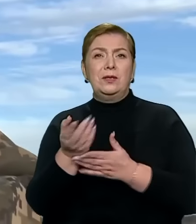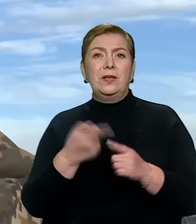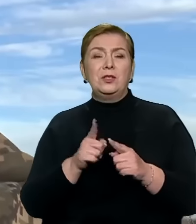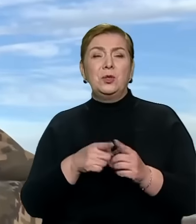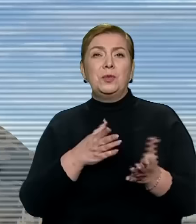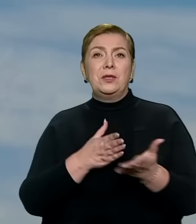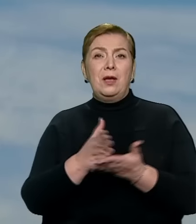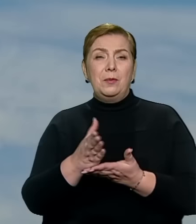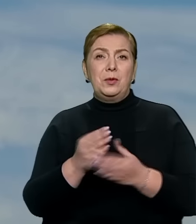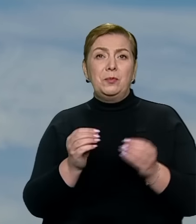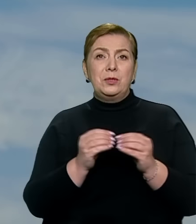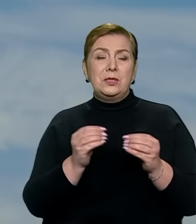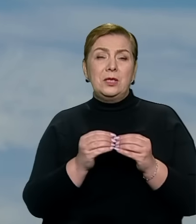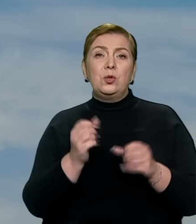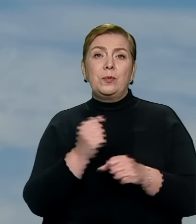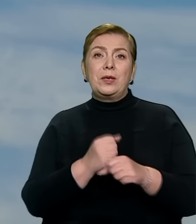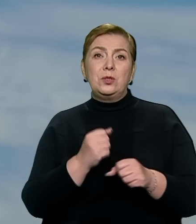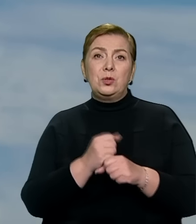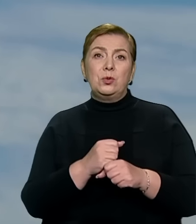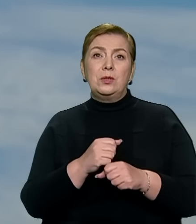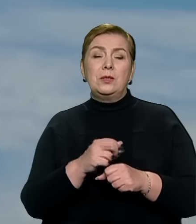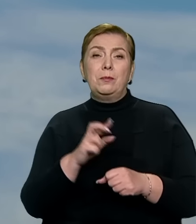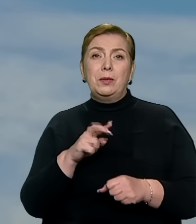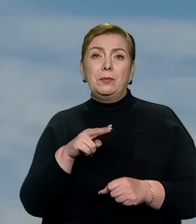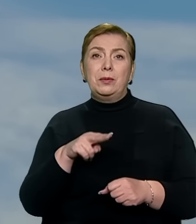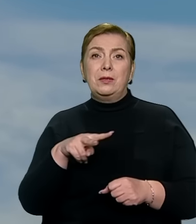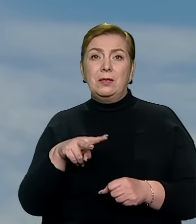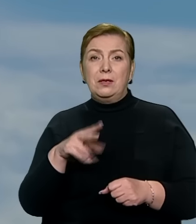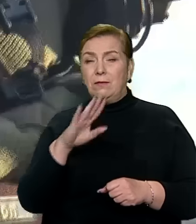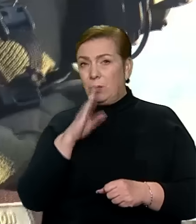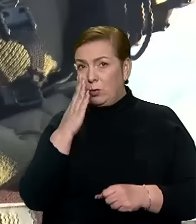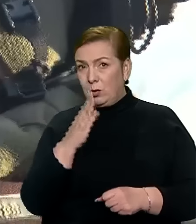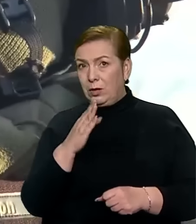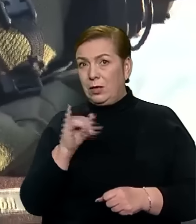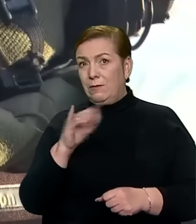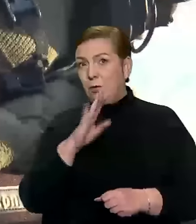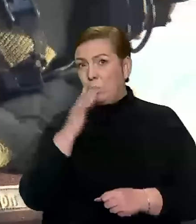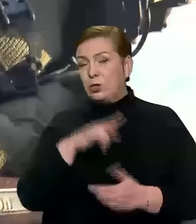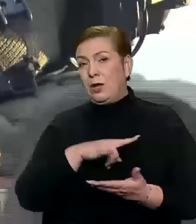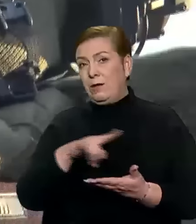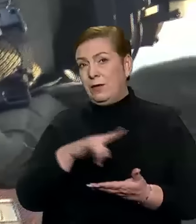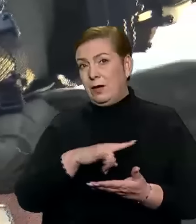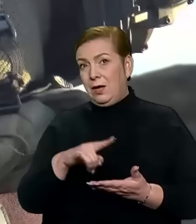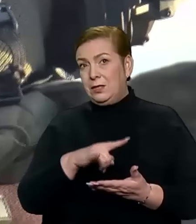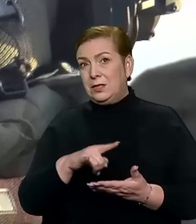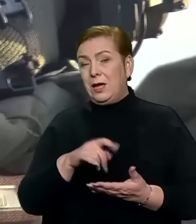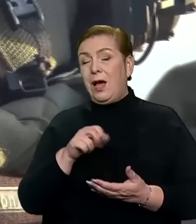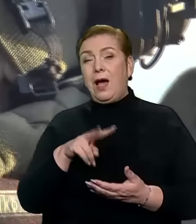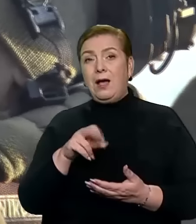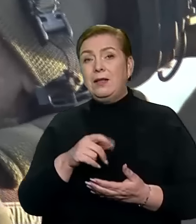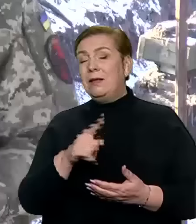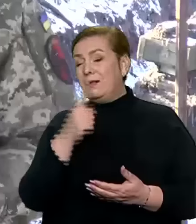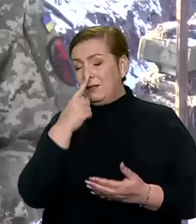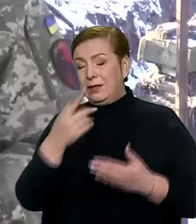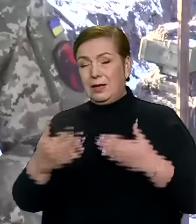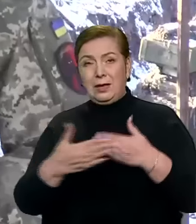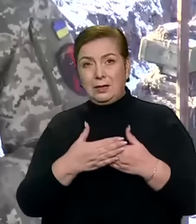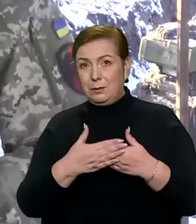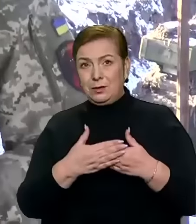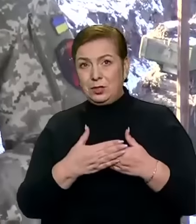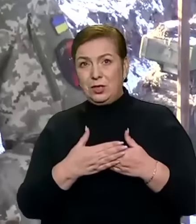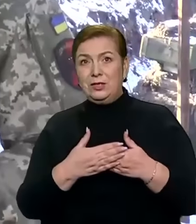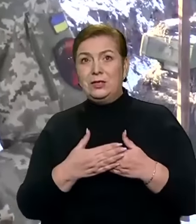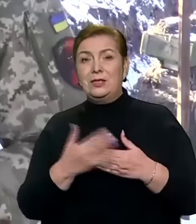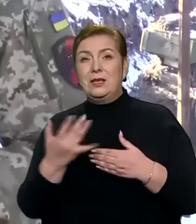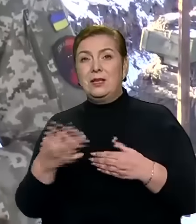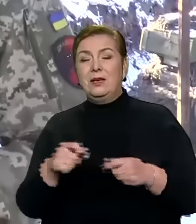працюють безпилотні комплекси ворога, а також працює ворожа авіація. Але та не долітає кілька кілометрів до зони ураження цим ЗРК. Те, як ця